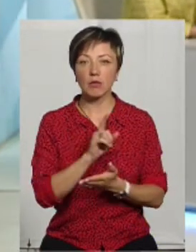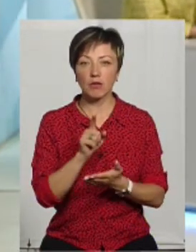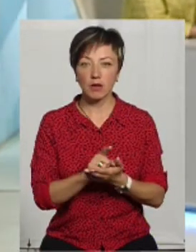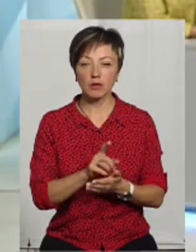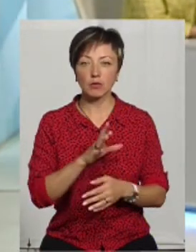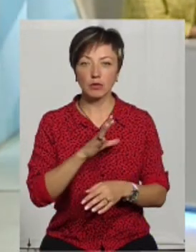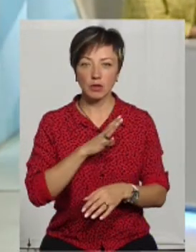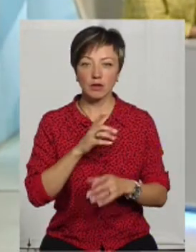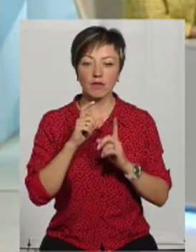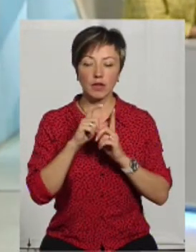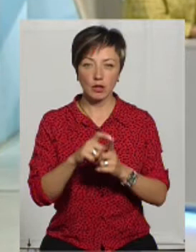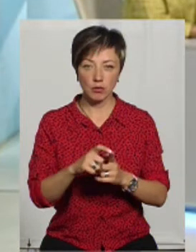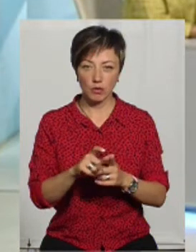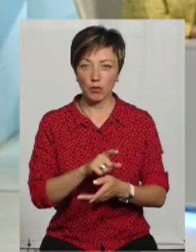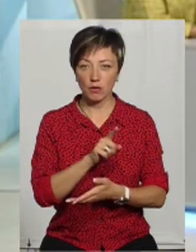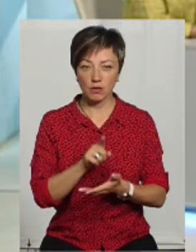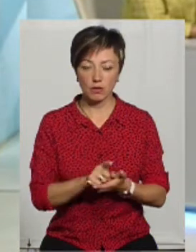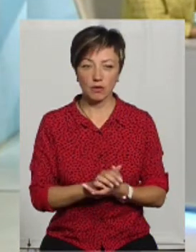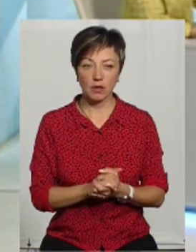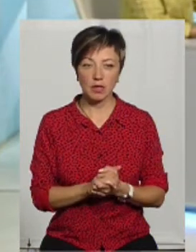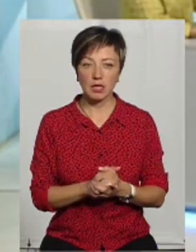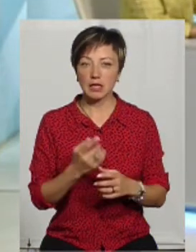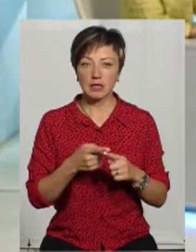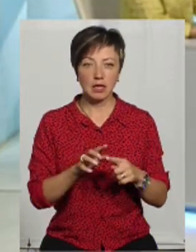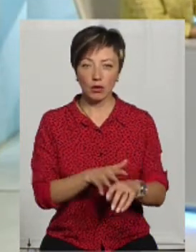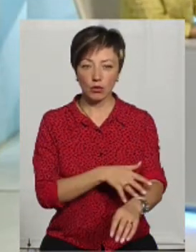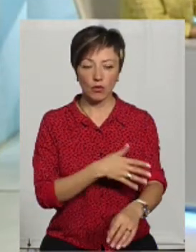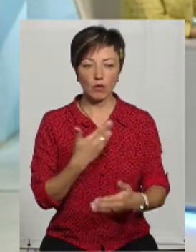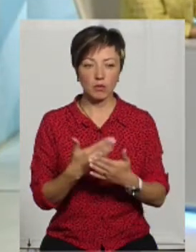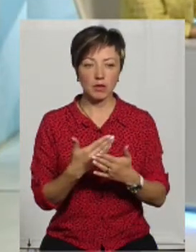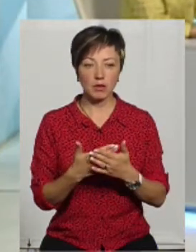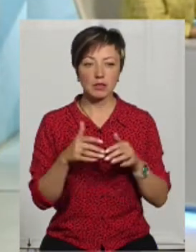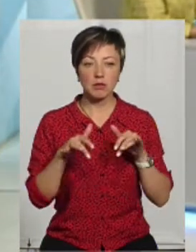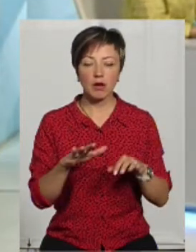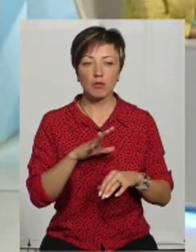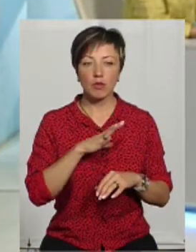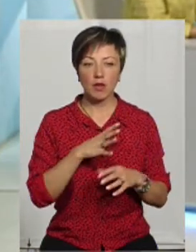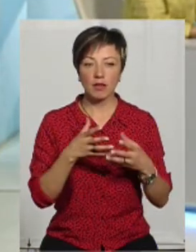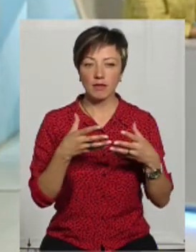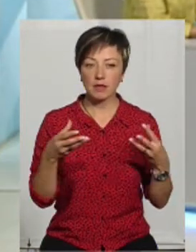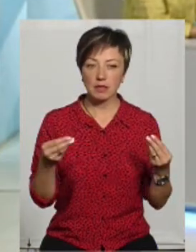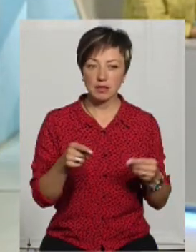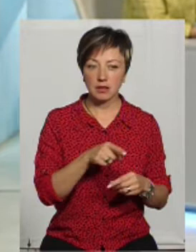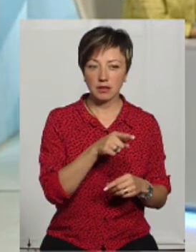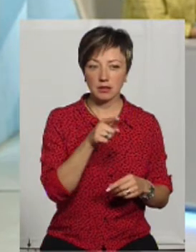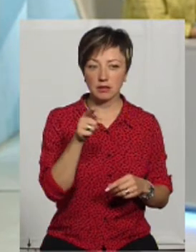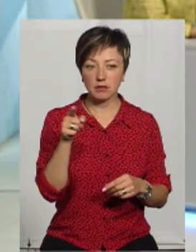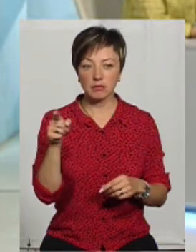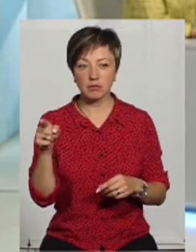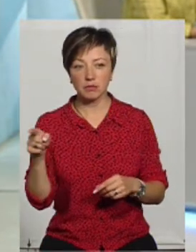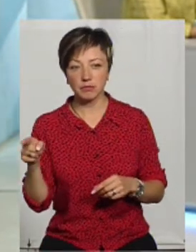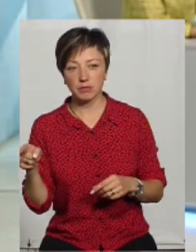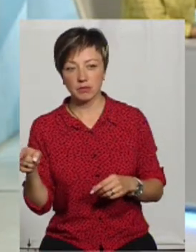буде відповідь, обов'язково. А це не задовго? От якщо справа була, наприклад, на весні, ми чули, що